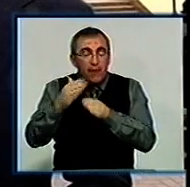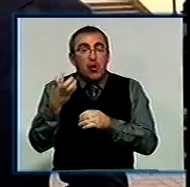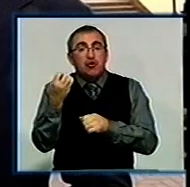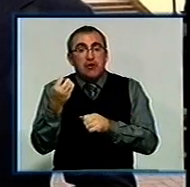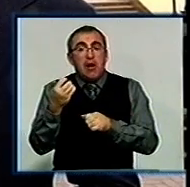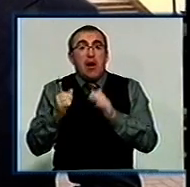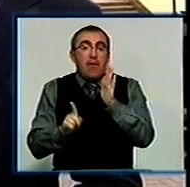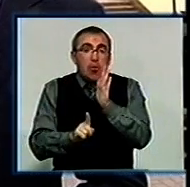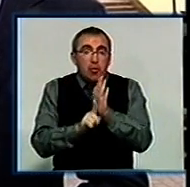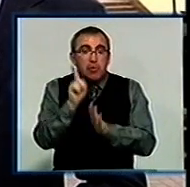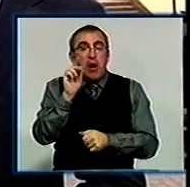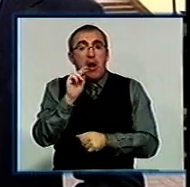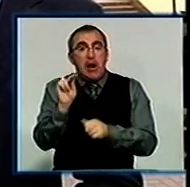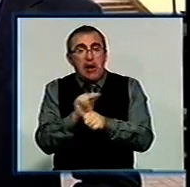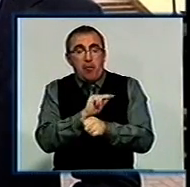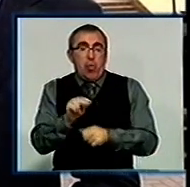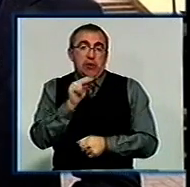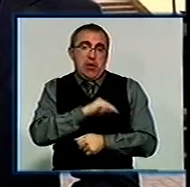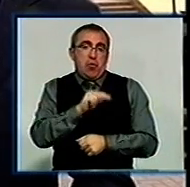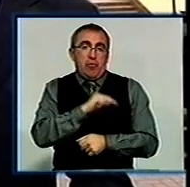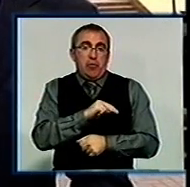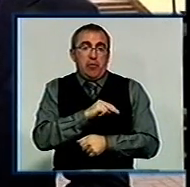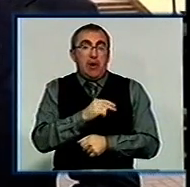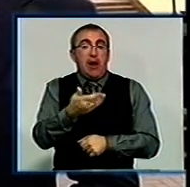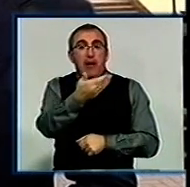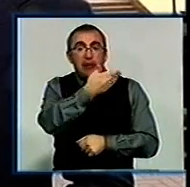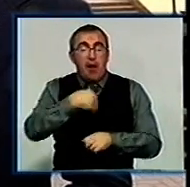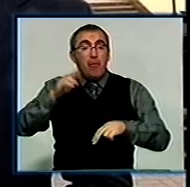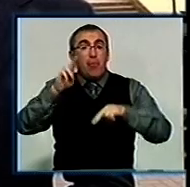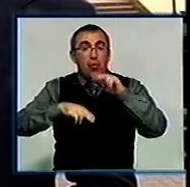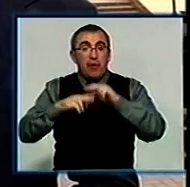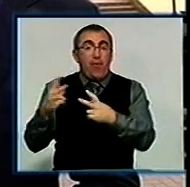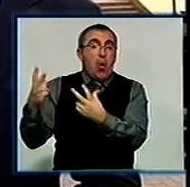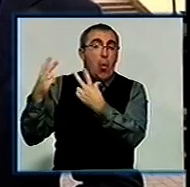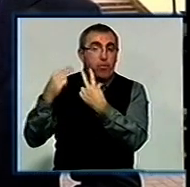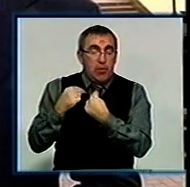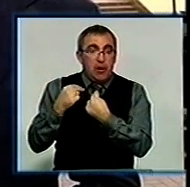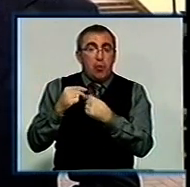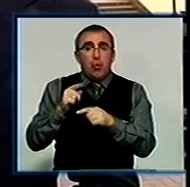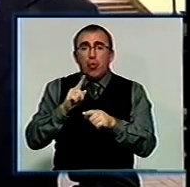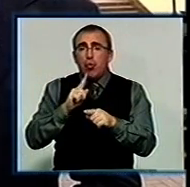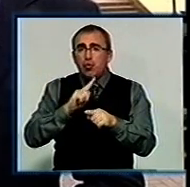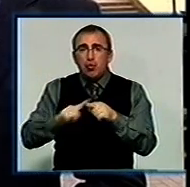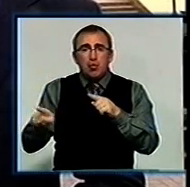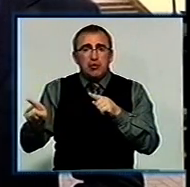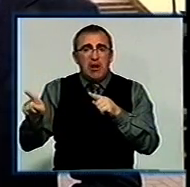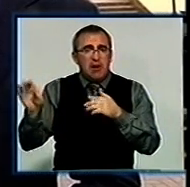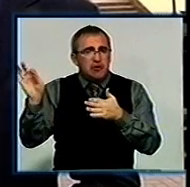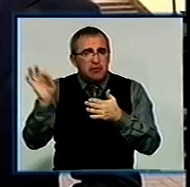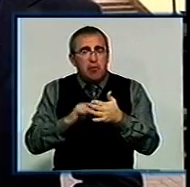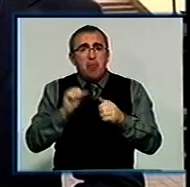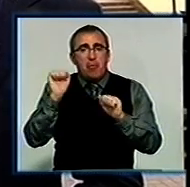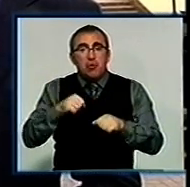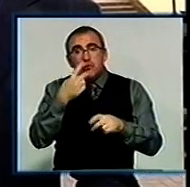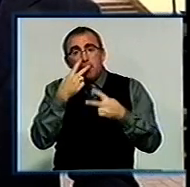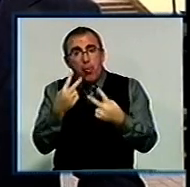й розпочалися ремонтні роботи. Тому нам будівельники обіцяють, що дуже швидко ми будемо мати можливість